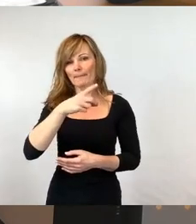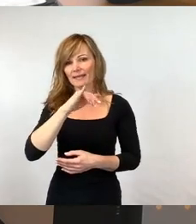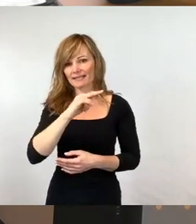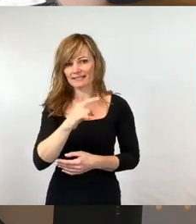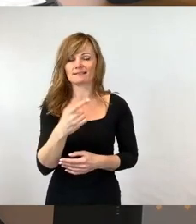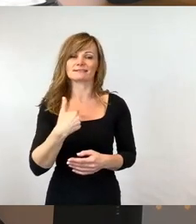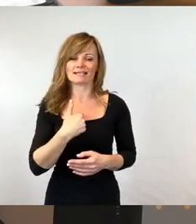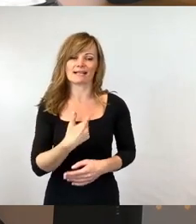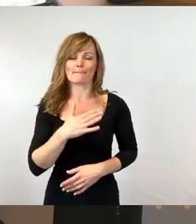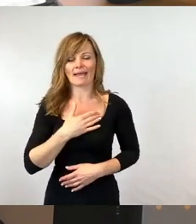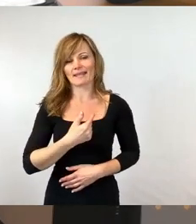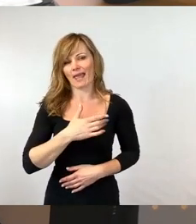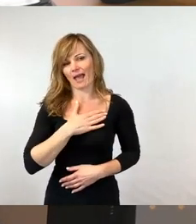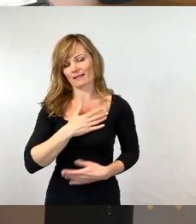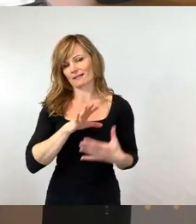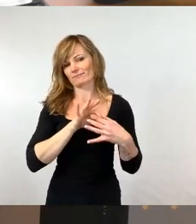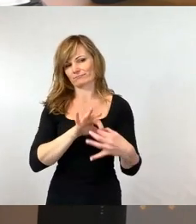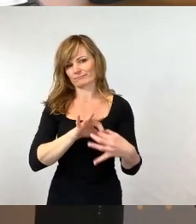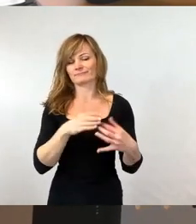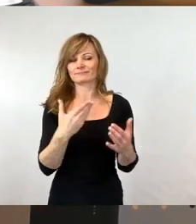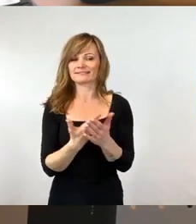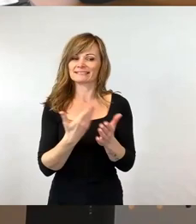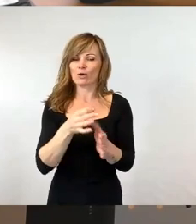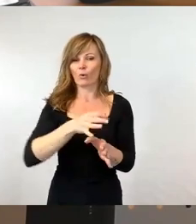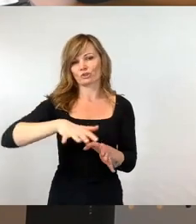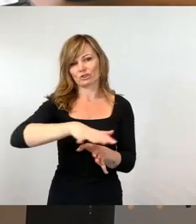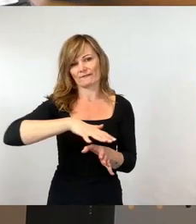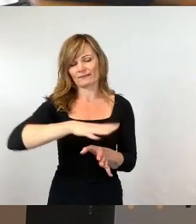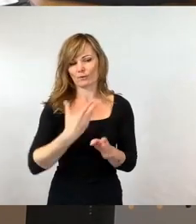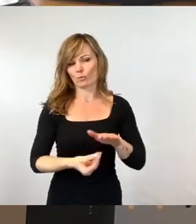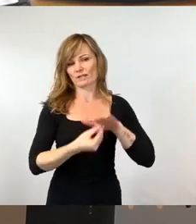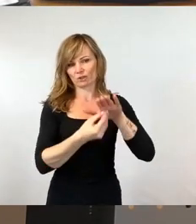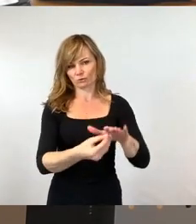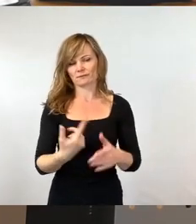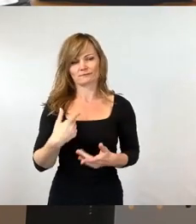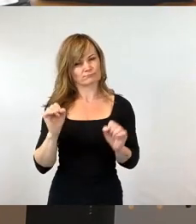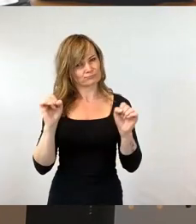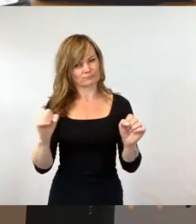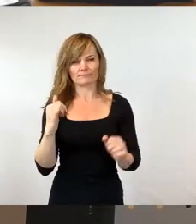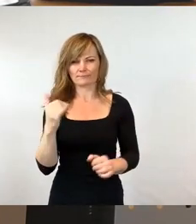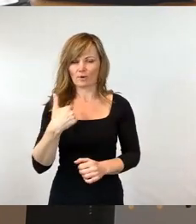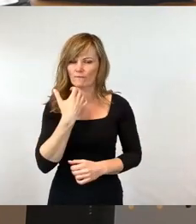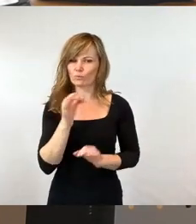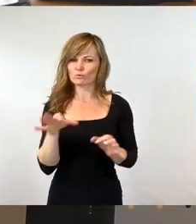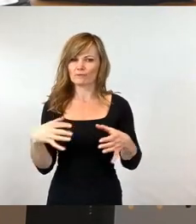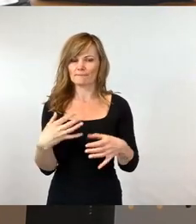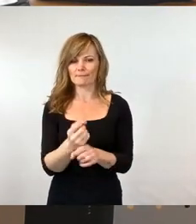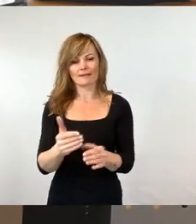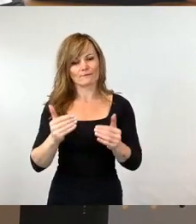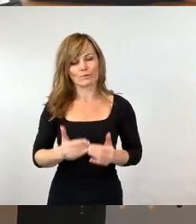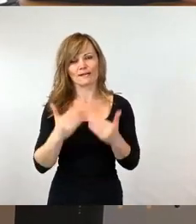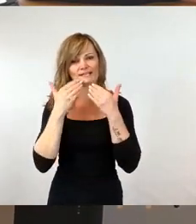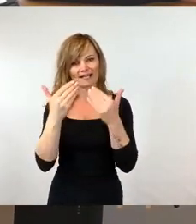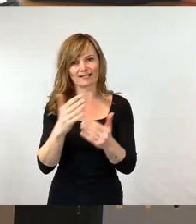wir alles tun, um diese Ortschaften zu unterstützen. Ich hoffe auf eine gute Zusammenarbeit und bedanke mich im Voraus schon bei Ihnen. Vielen Dank.